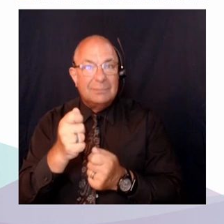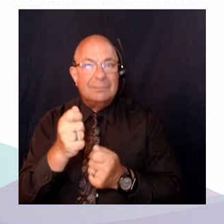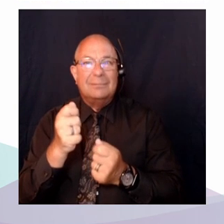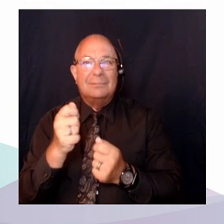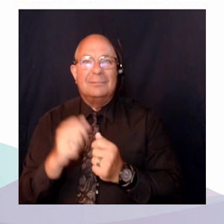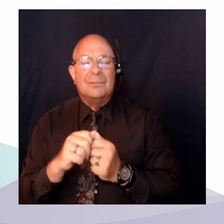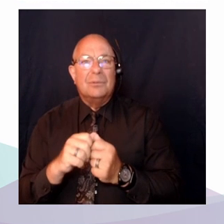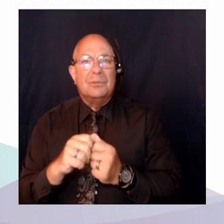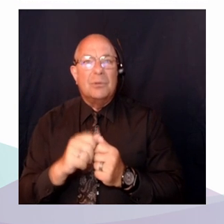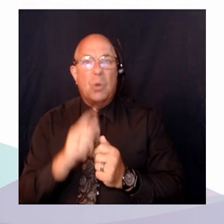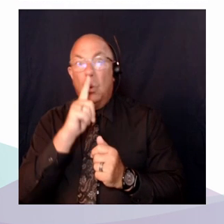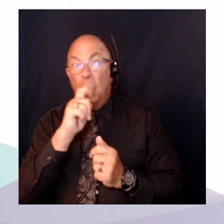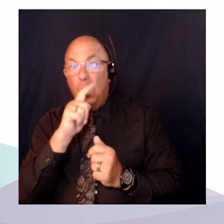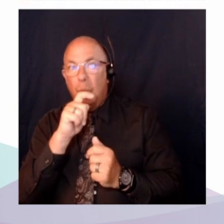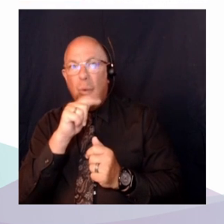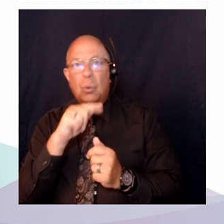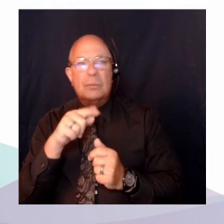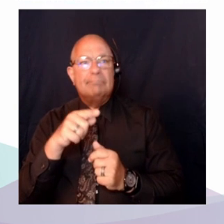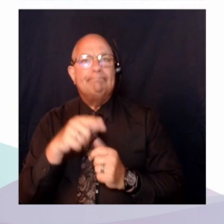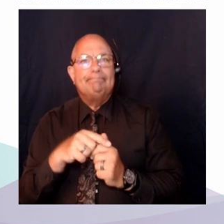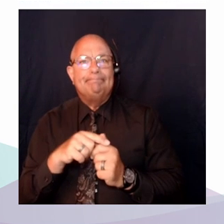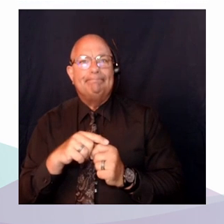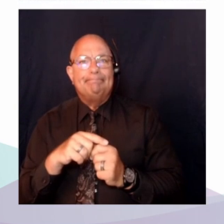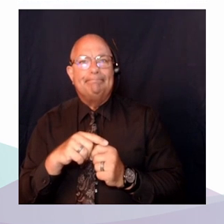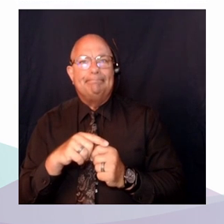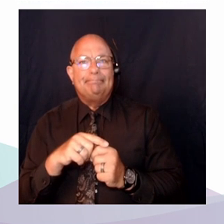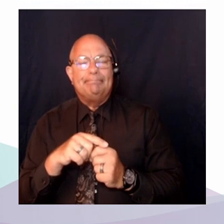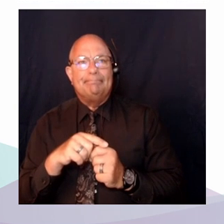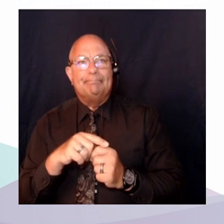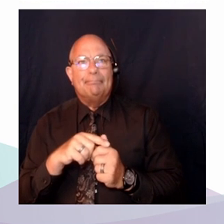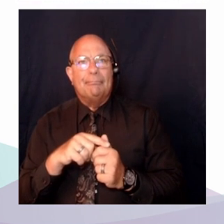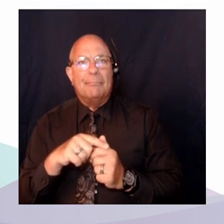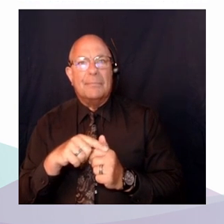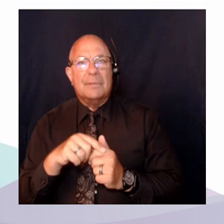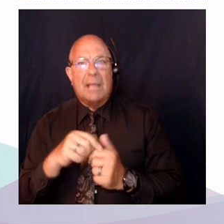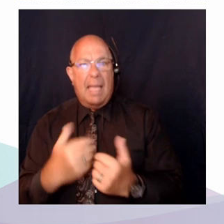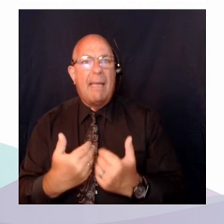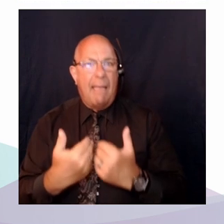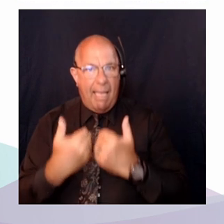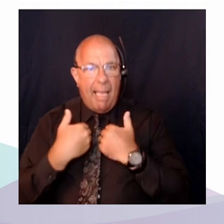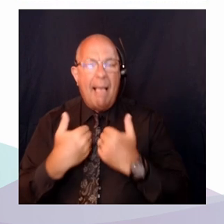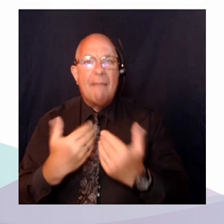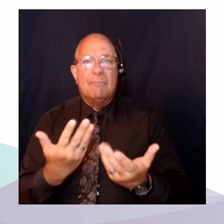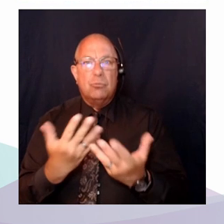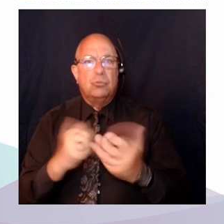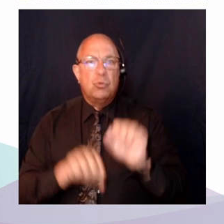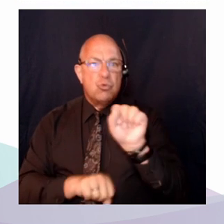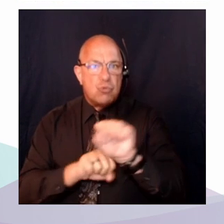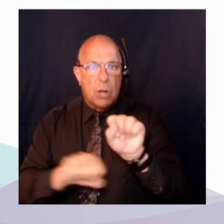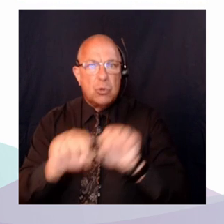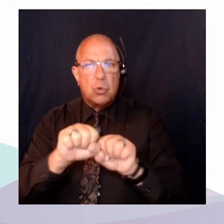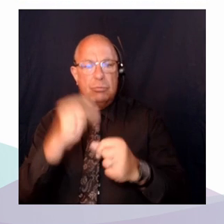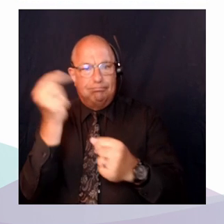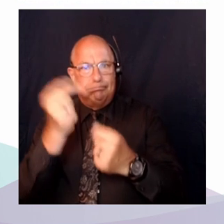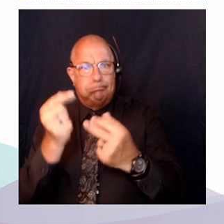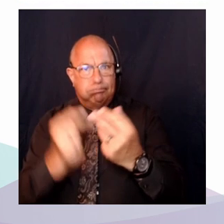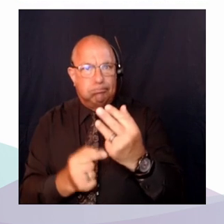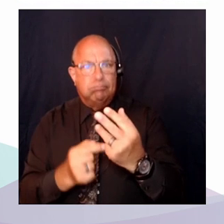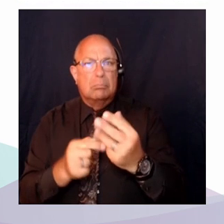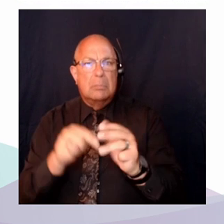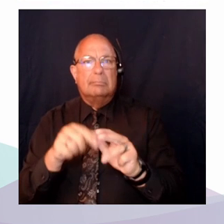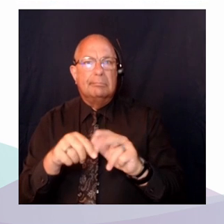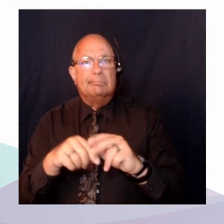offrent des principes structurants pour une transition solidaire. Reste maintenant à écrire cette